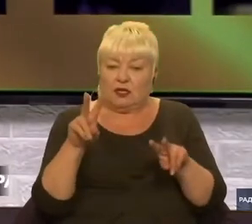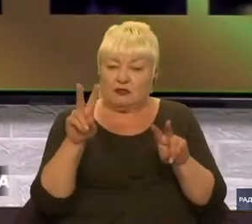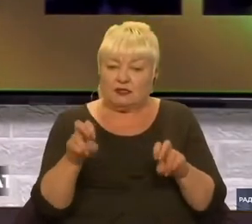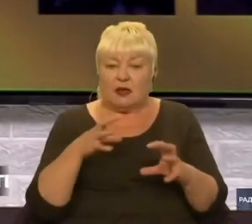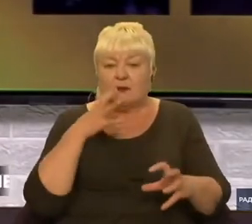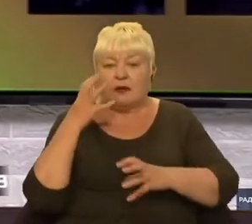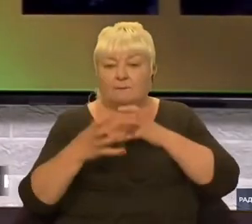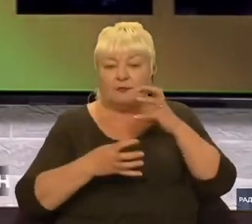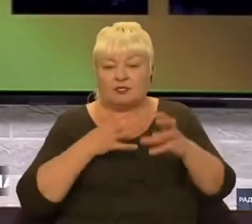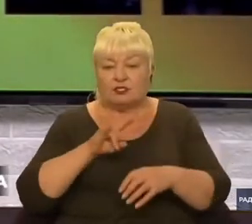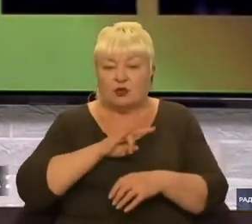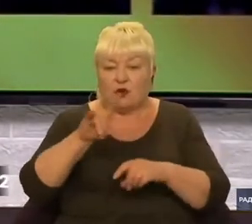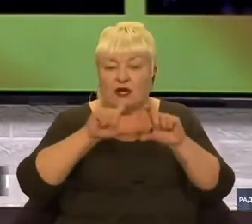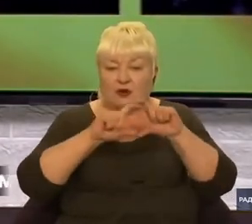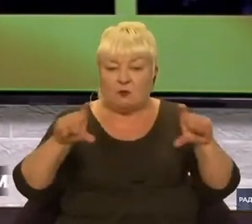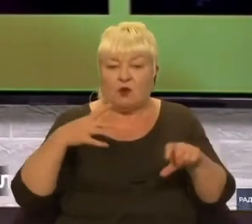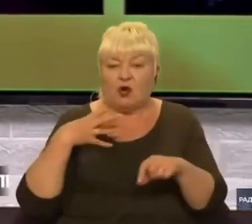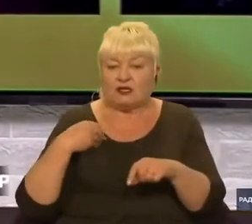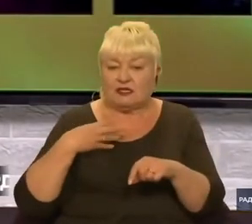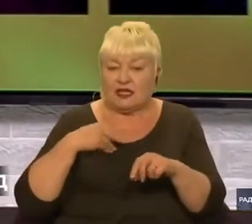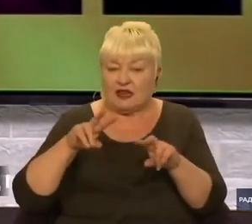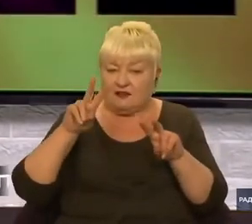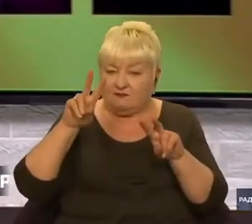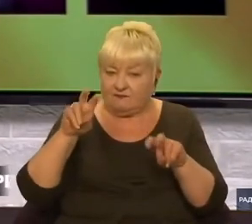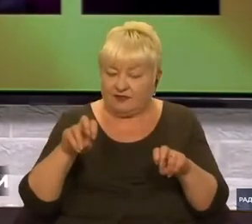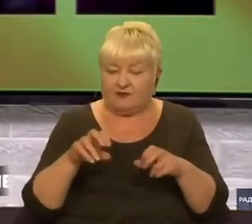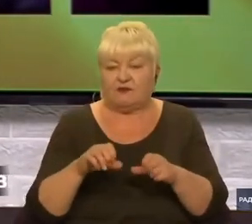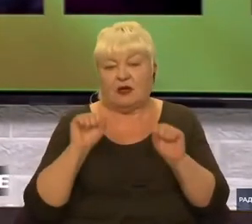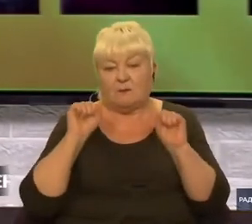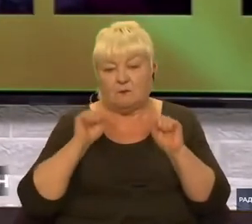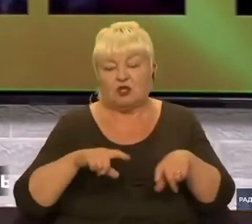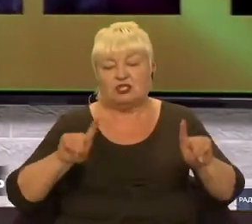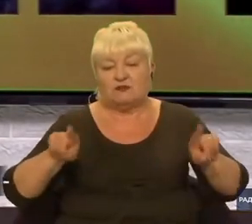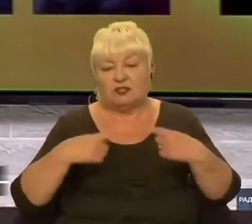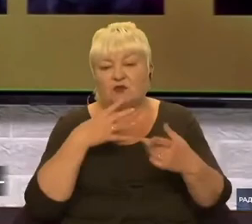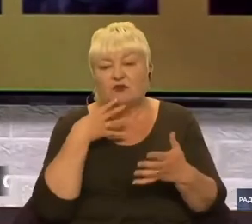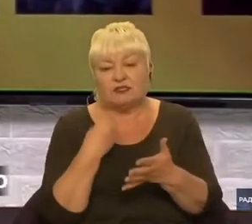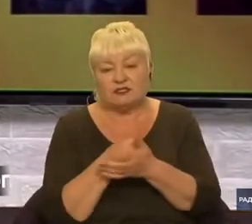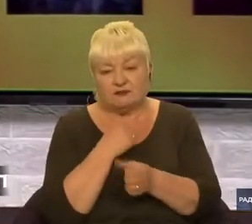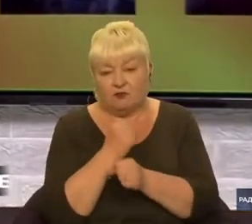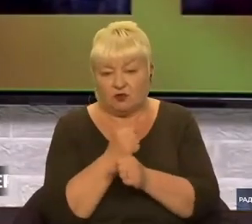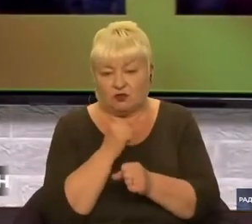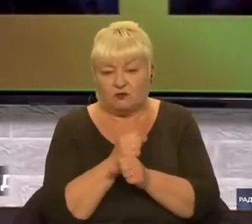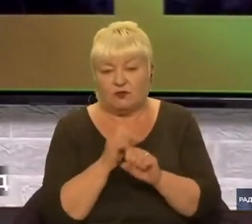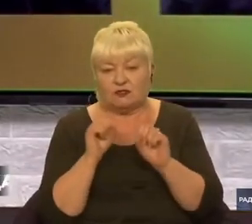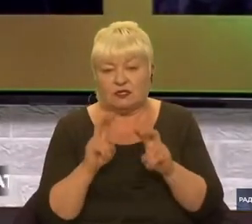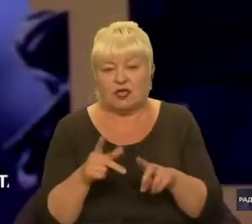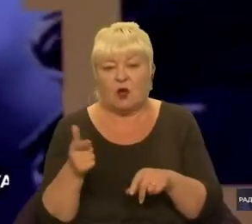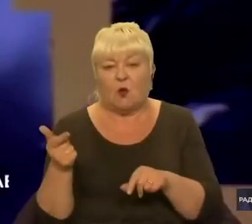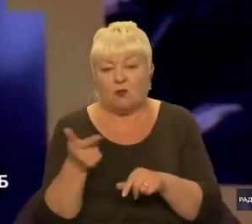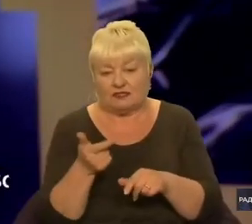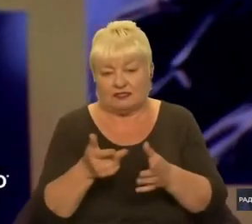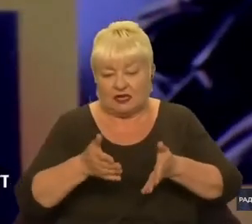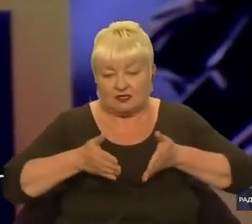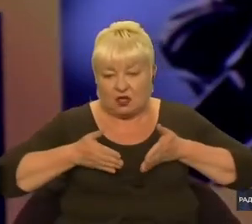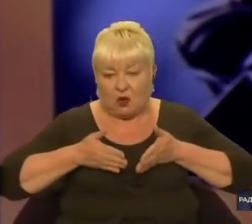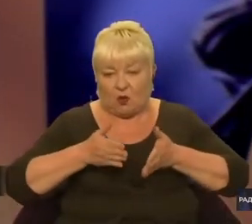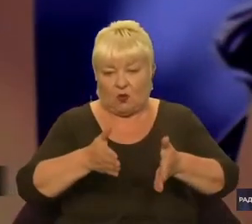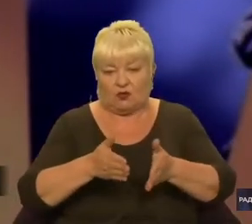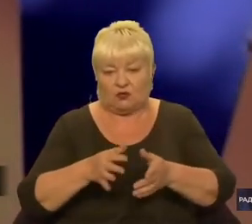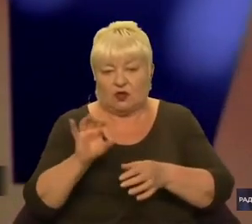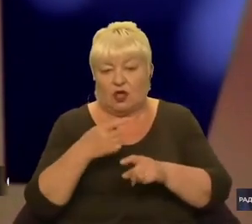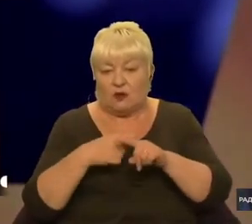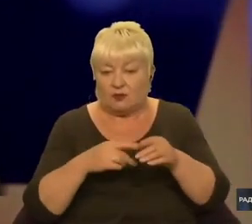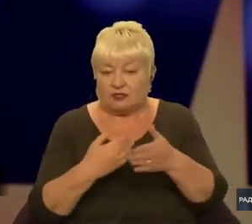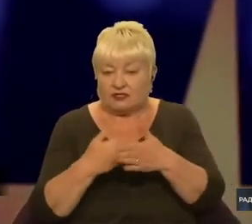Міжнародний аеропорт Львів імені Данила Галицького може відновити свою діяльність як гуманітарний коридор. Про це напередодні